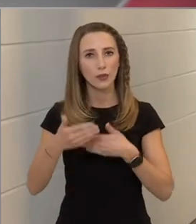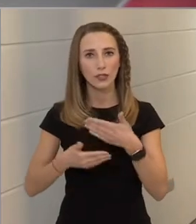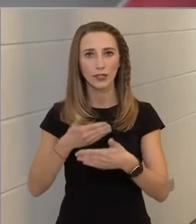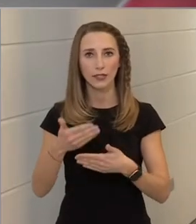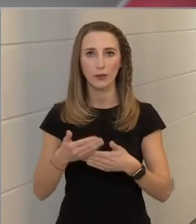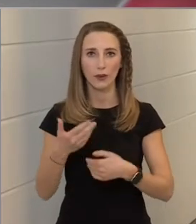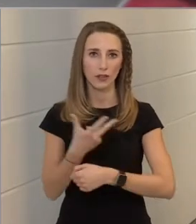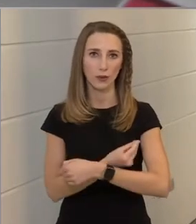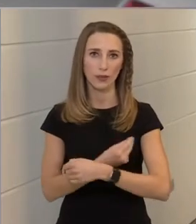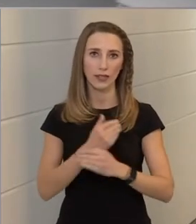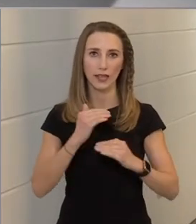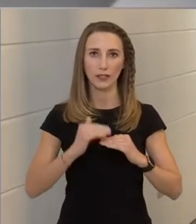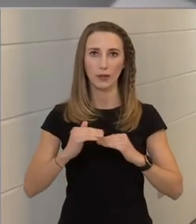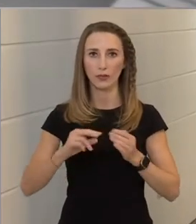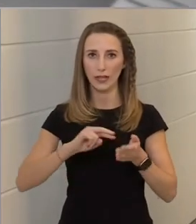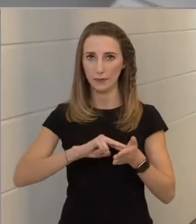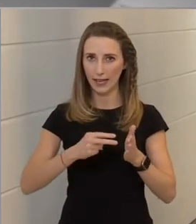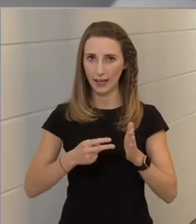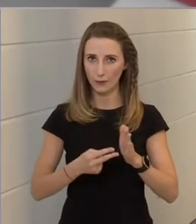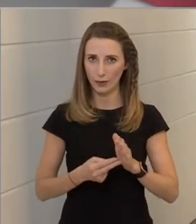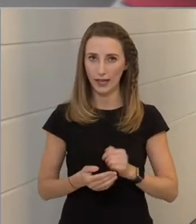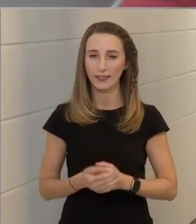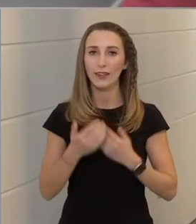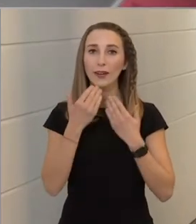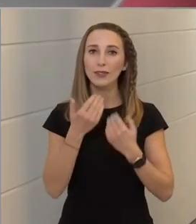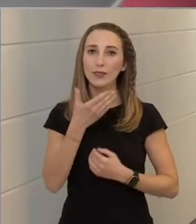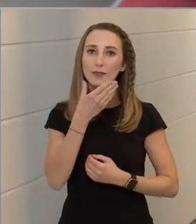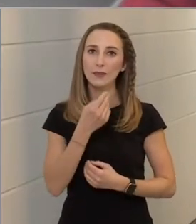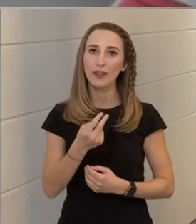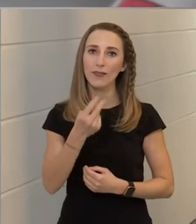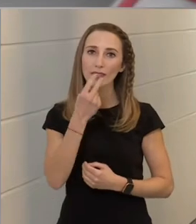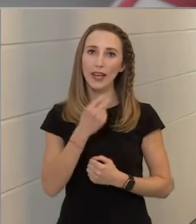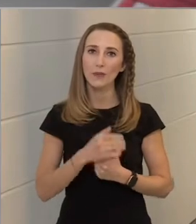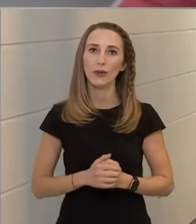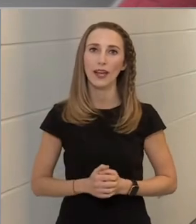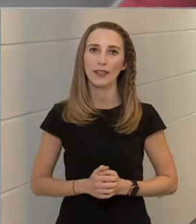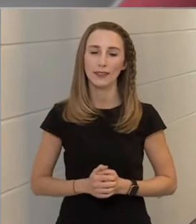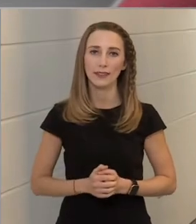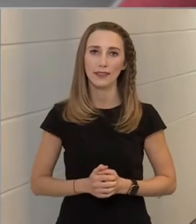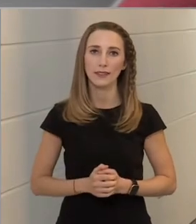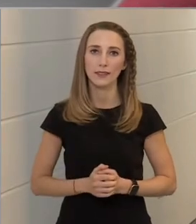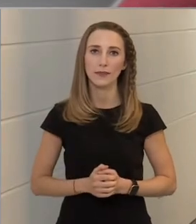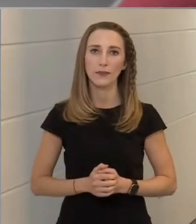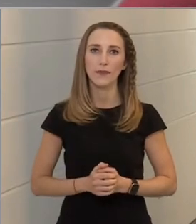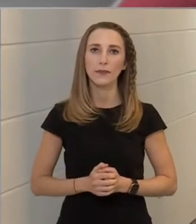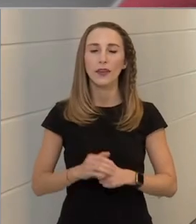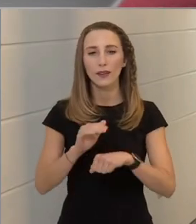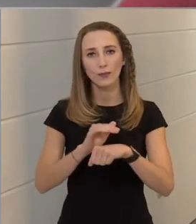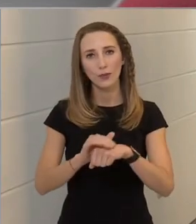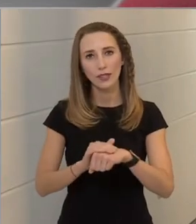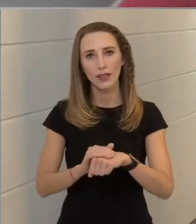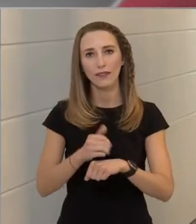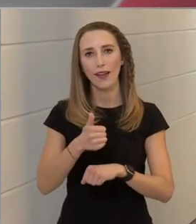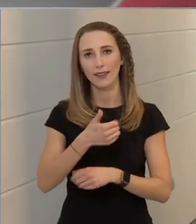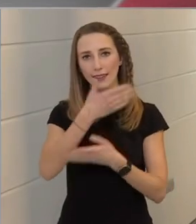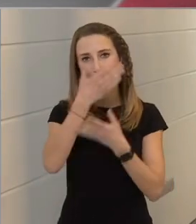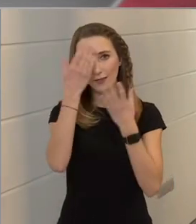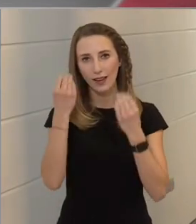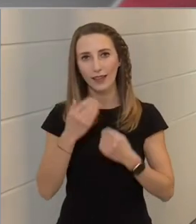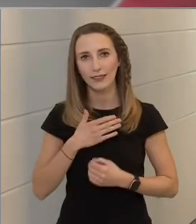az oltási ütemtervünket. Köszönöm szépen a figyelmüket. Több, bocsánat, egyet